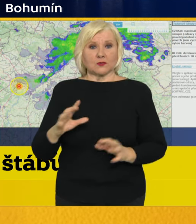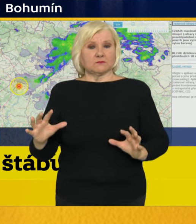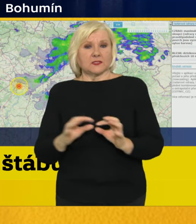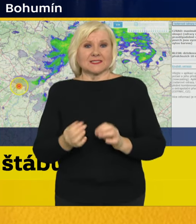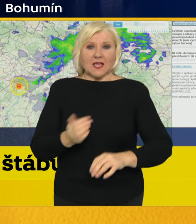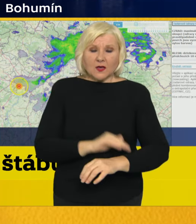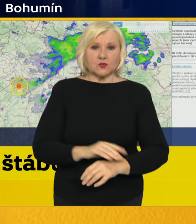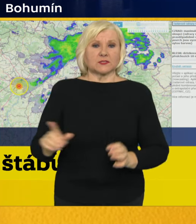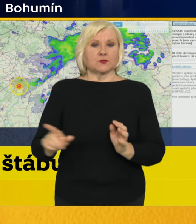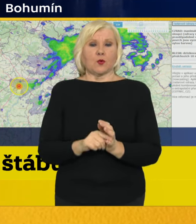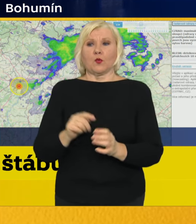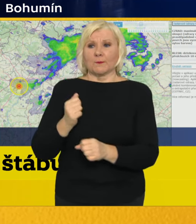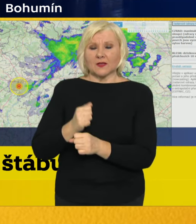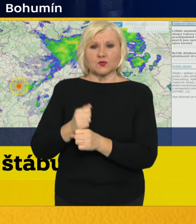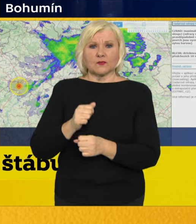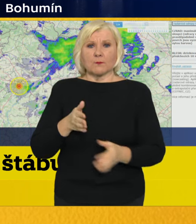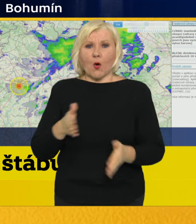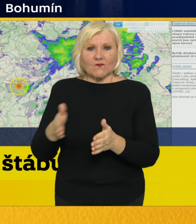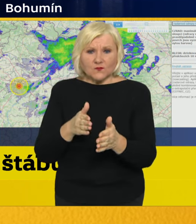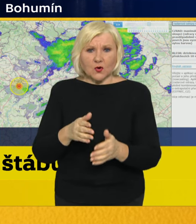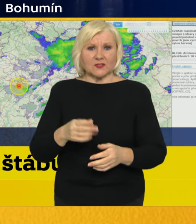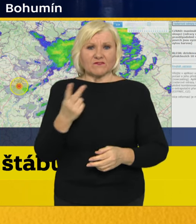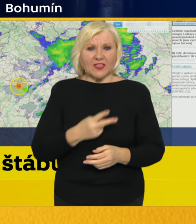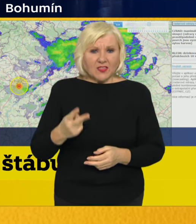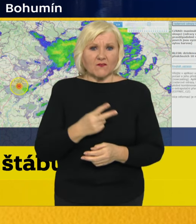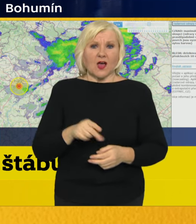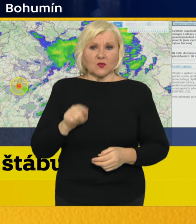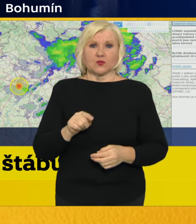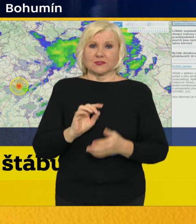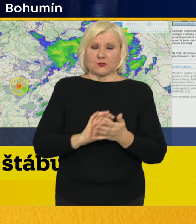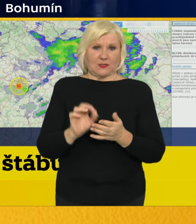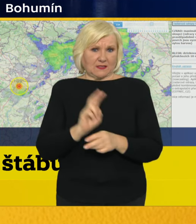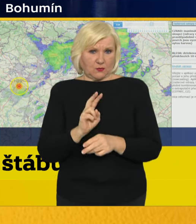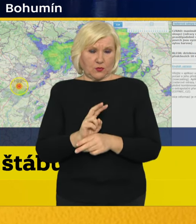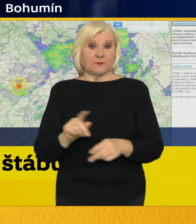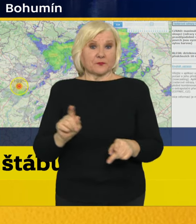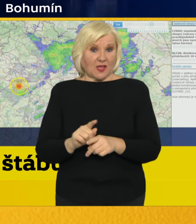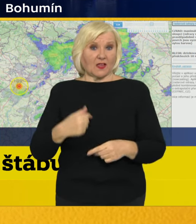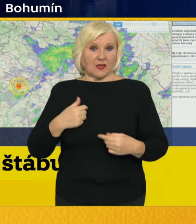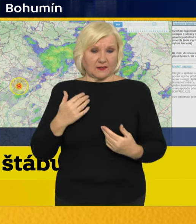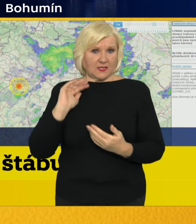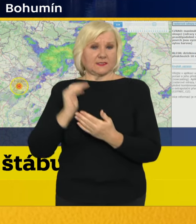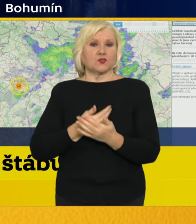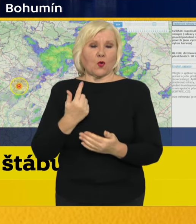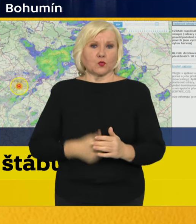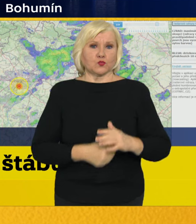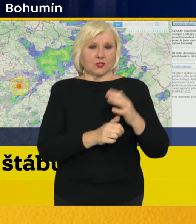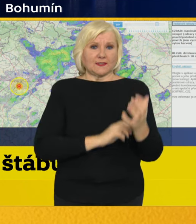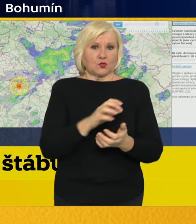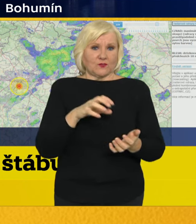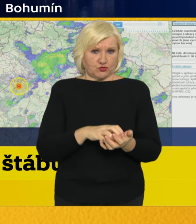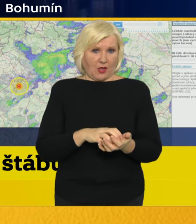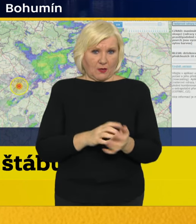zpracovníky povodí Vltavy, tu situaci monitorujeme. A jak mám informaci, z teď zjednání ústředního krizového štábu,